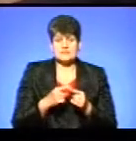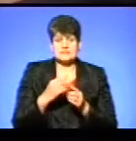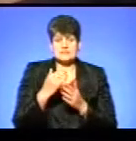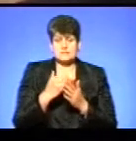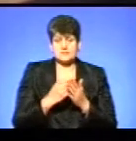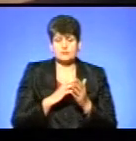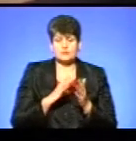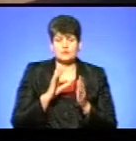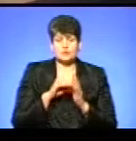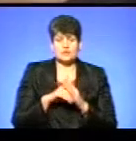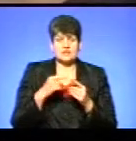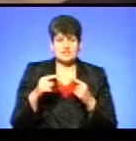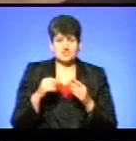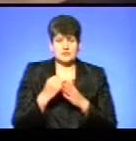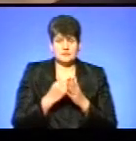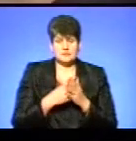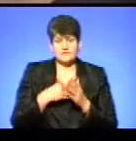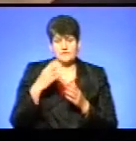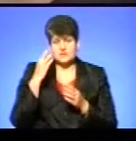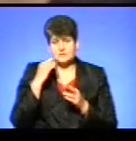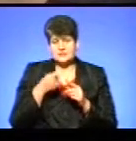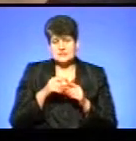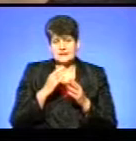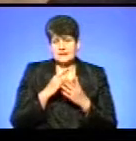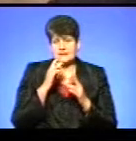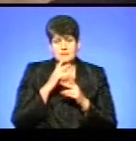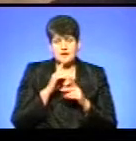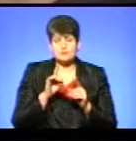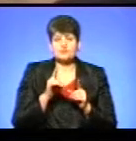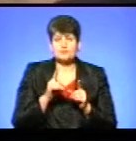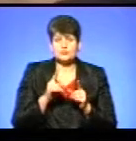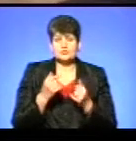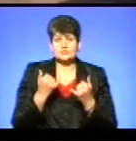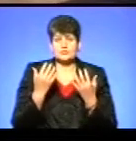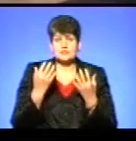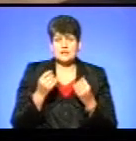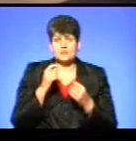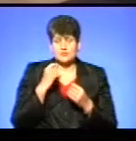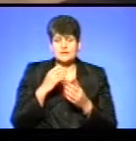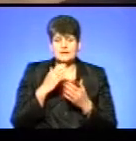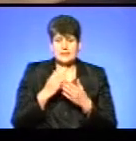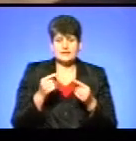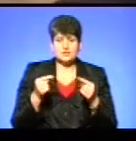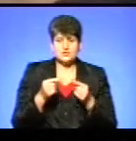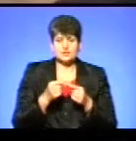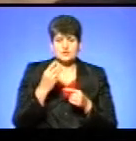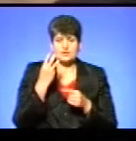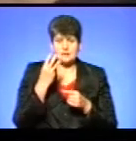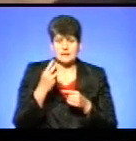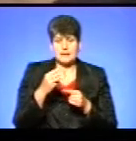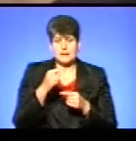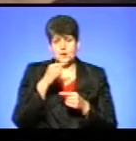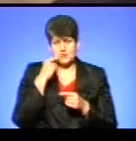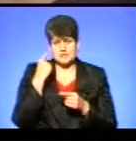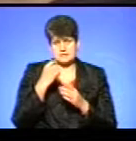були включені інші телеканали. Ми вважаємо, що це є неправильно. Чого? Тому що на сьогоднішній день в Україні діє чітко три проросійських